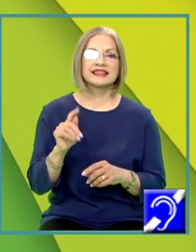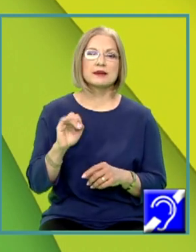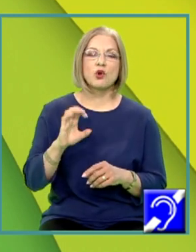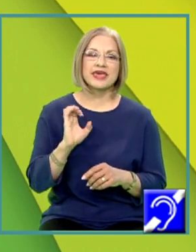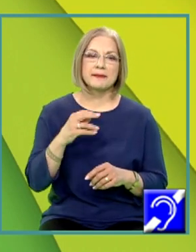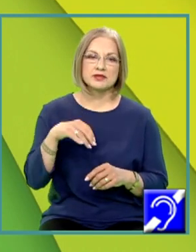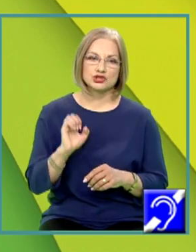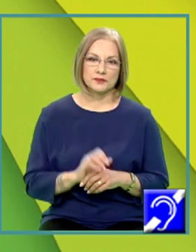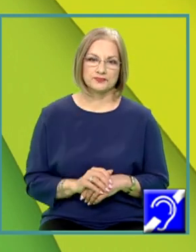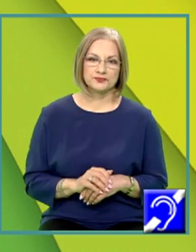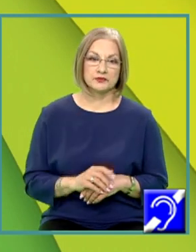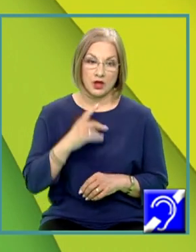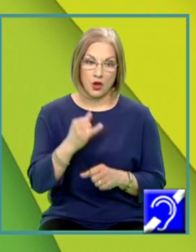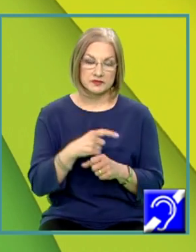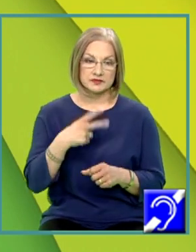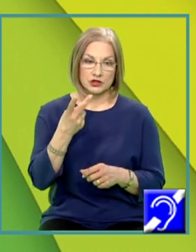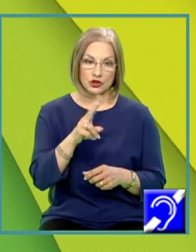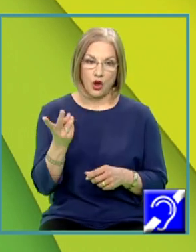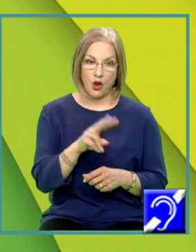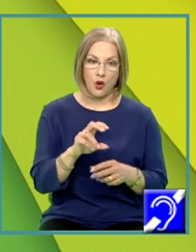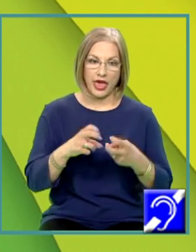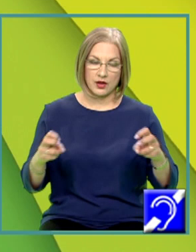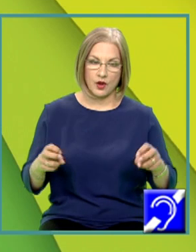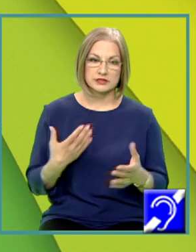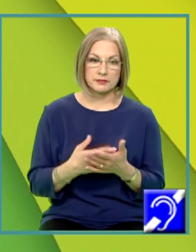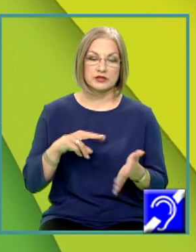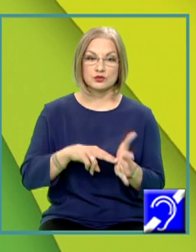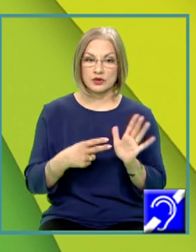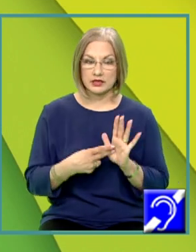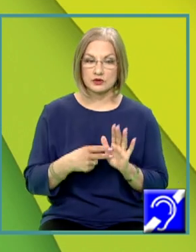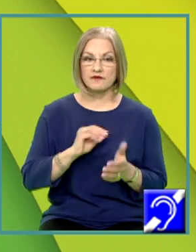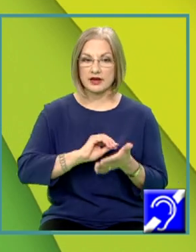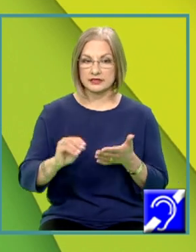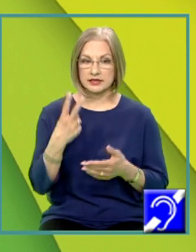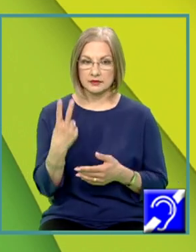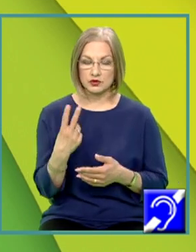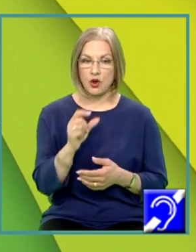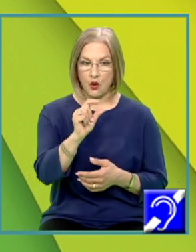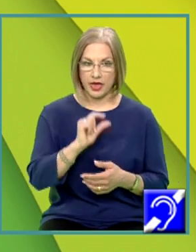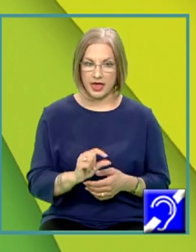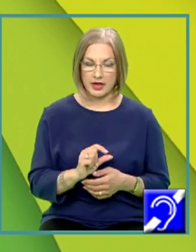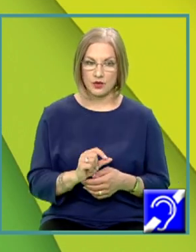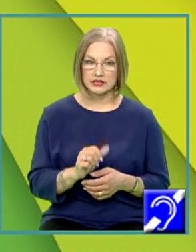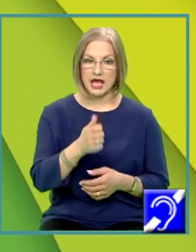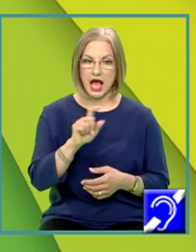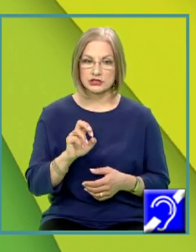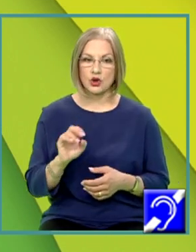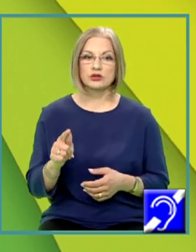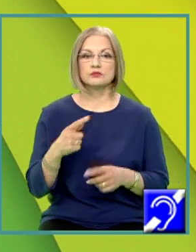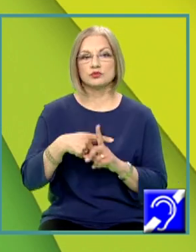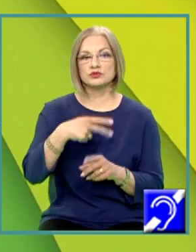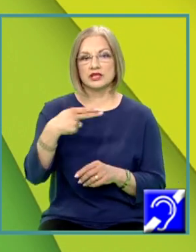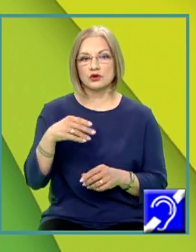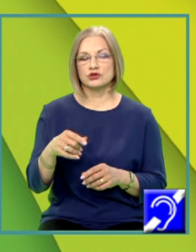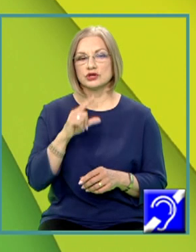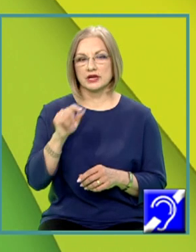observăm că avem două ecuații. Pentru rezolvare, scriem cele două ecuații. Azot plus hidrogen